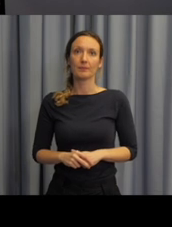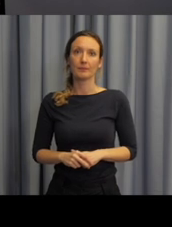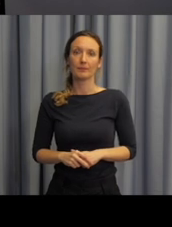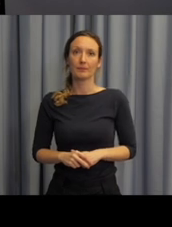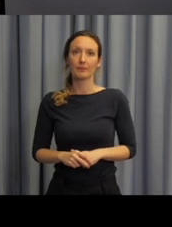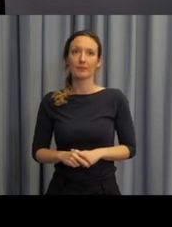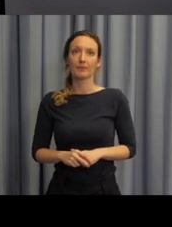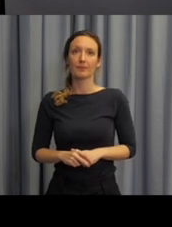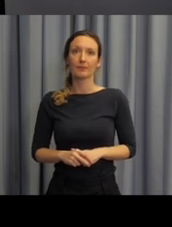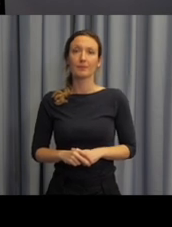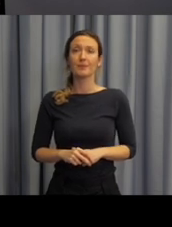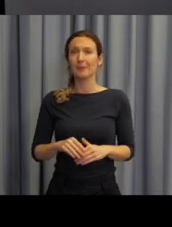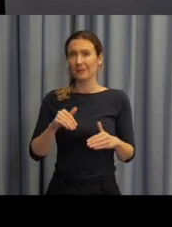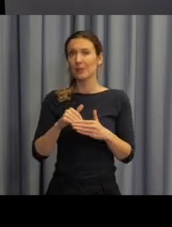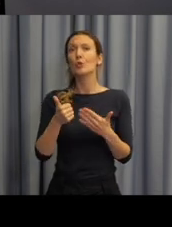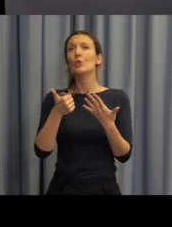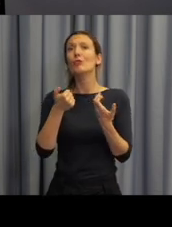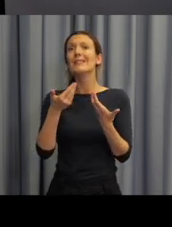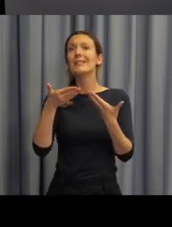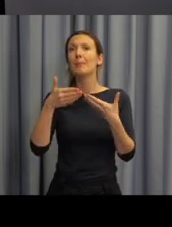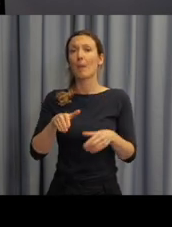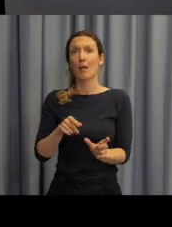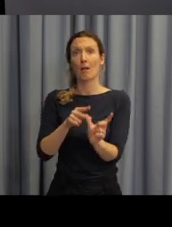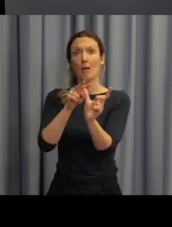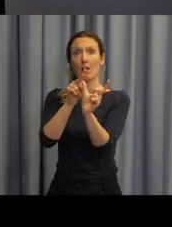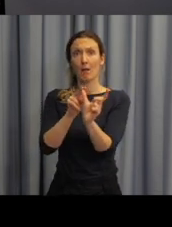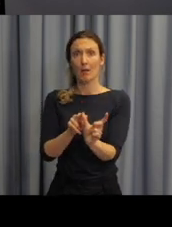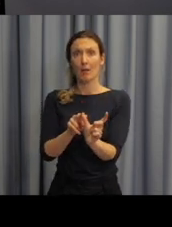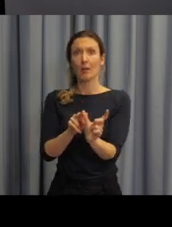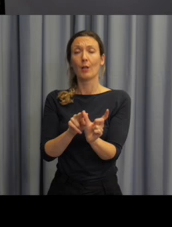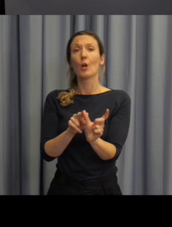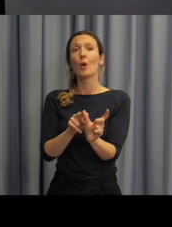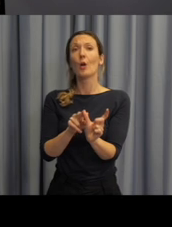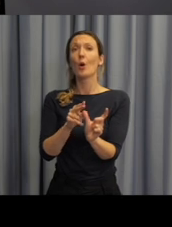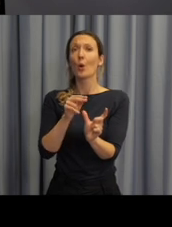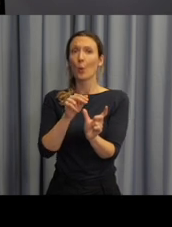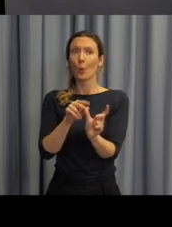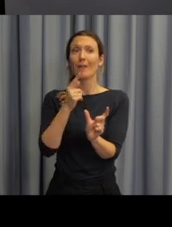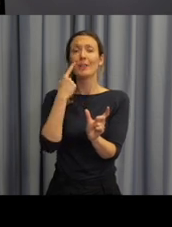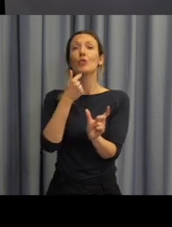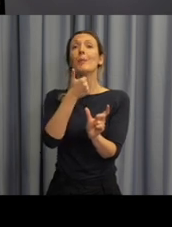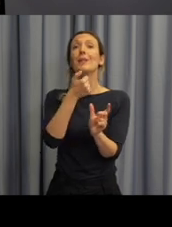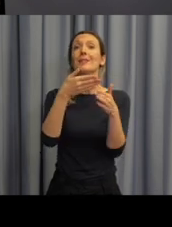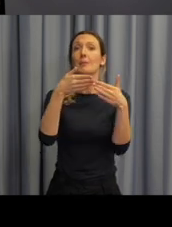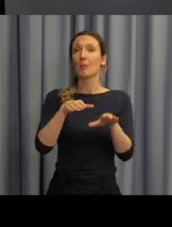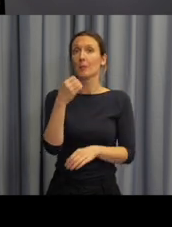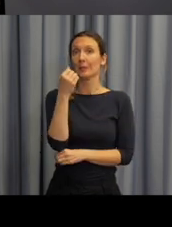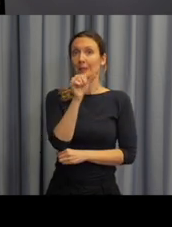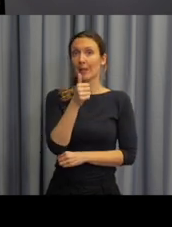prezentace koncovek šestého pádu na základě koncovek podstatných jmen v prvním pádě,